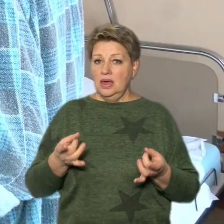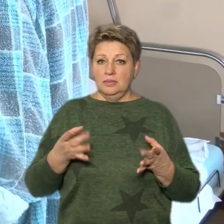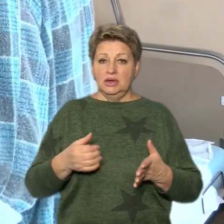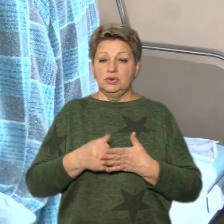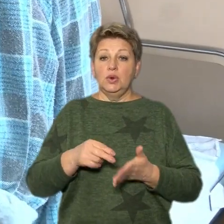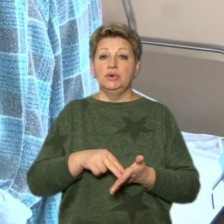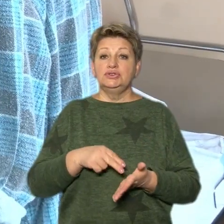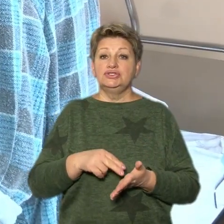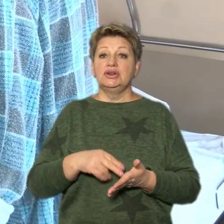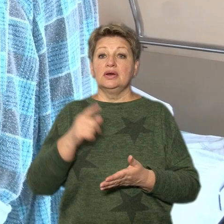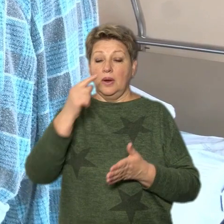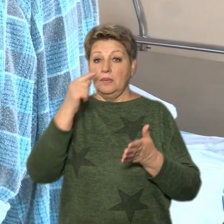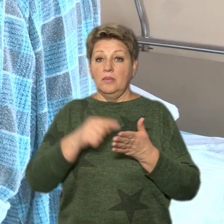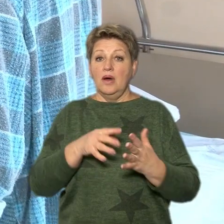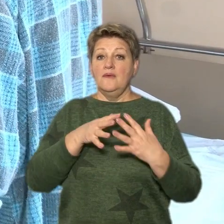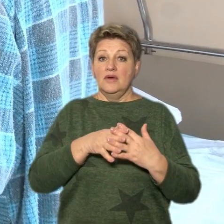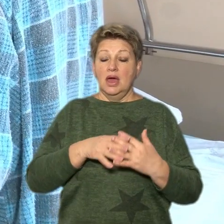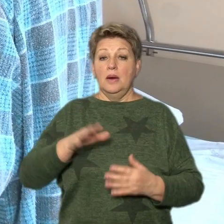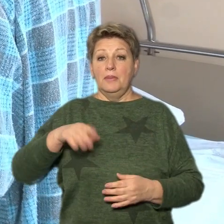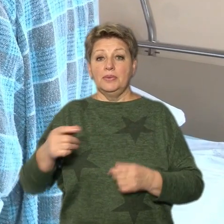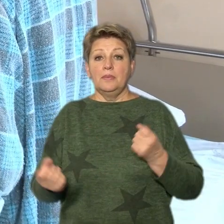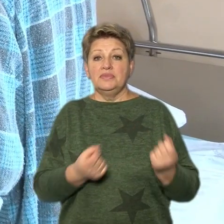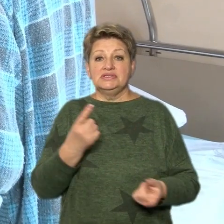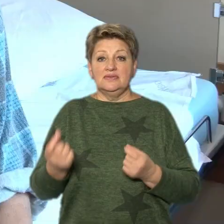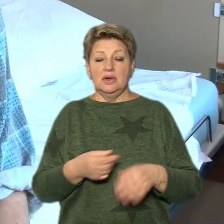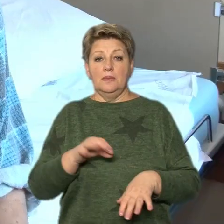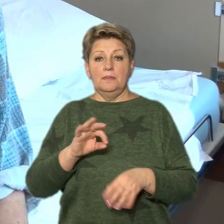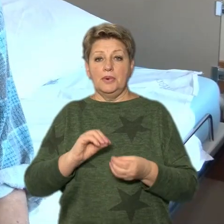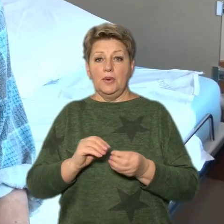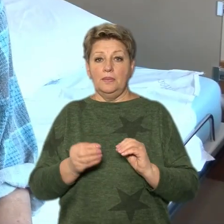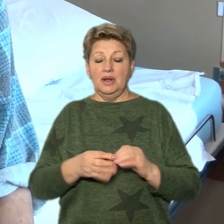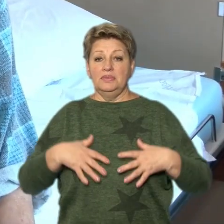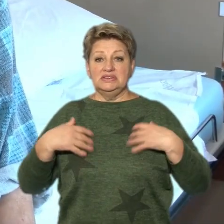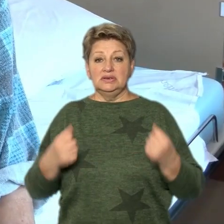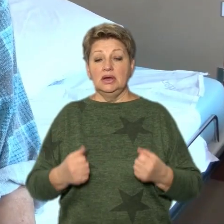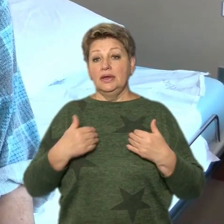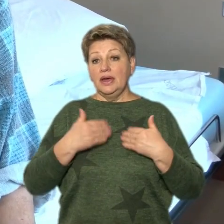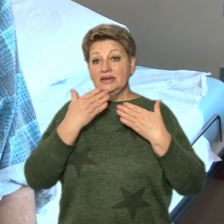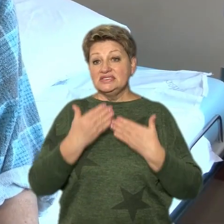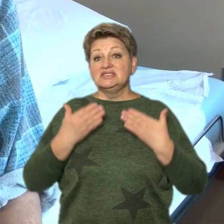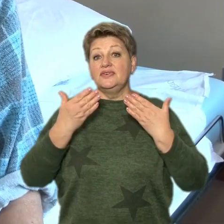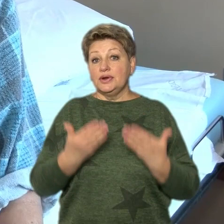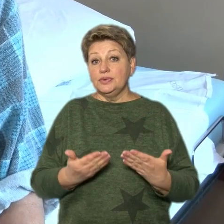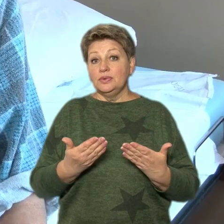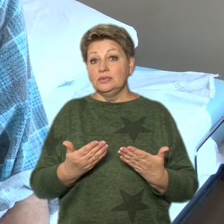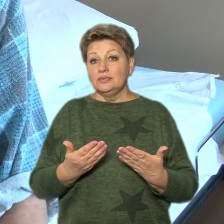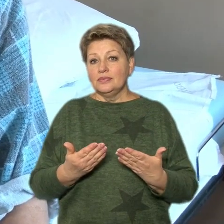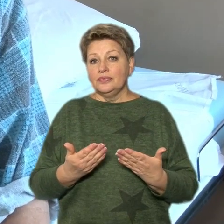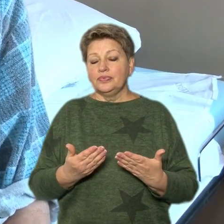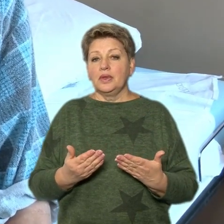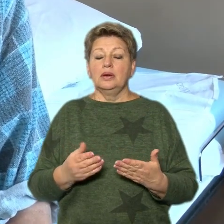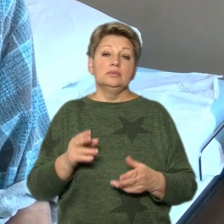Черкас його закинула війна. Потім з'явилися проблеми зі здоров'ям. Звернувся, надію, що вчасно.